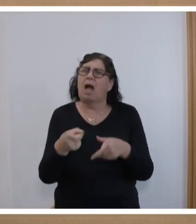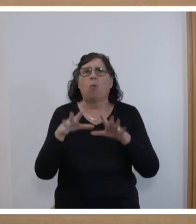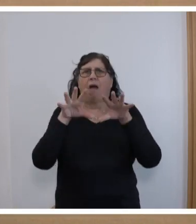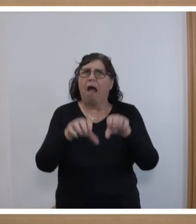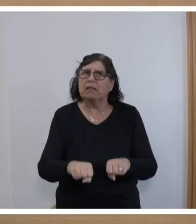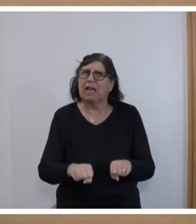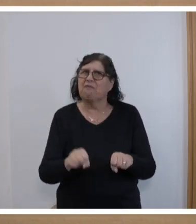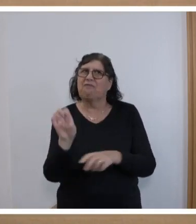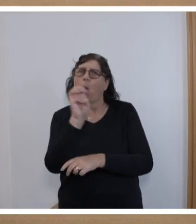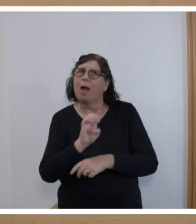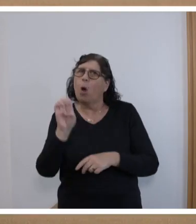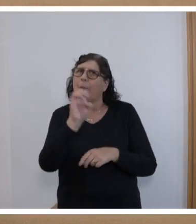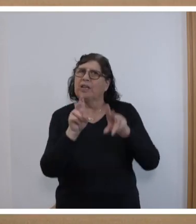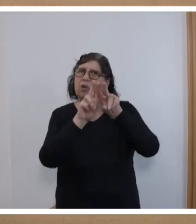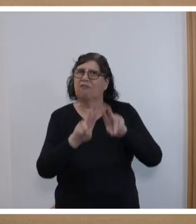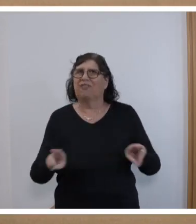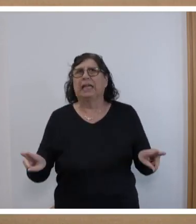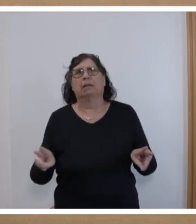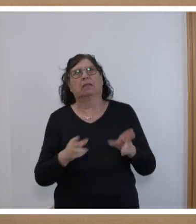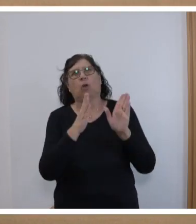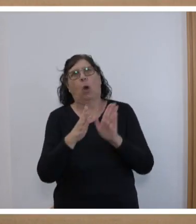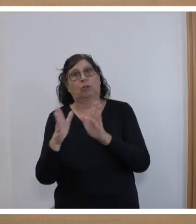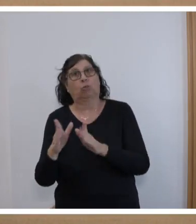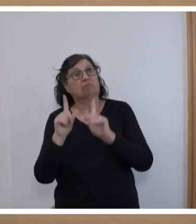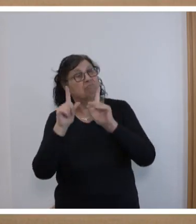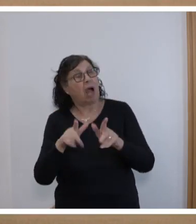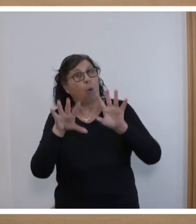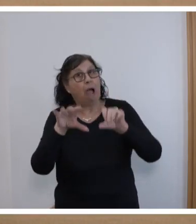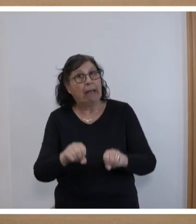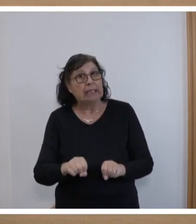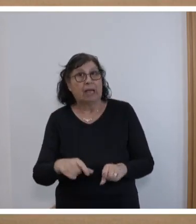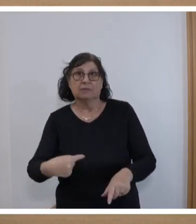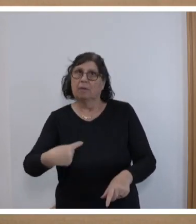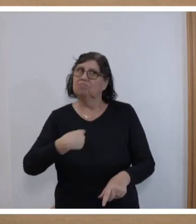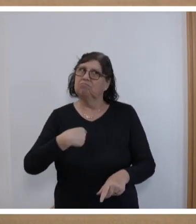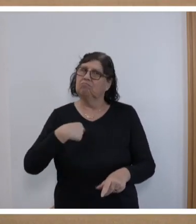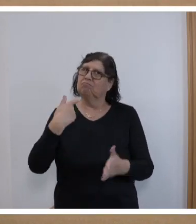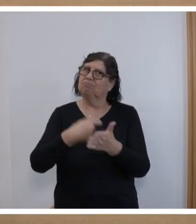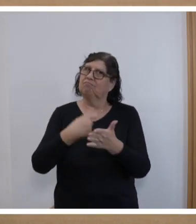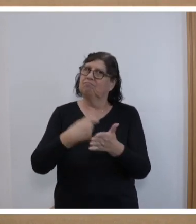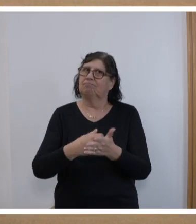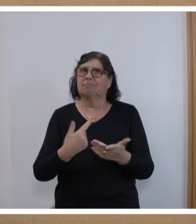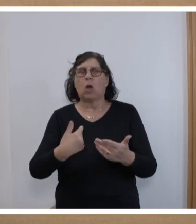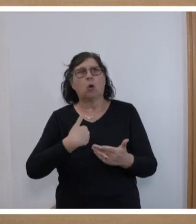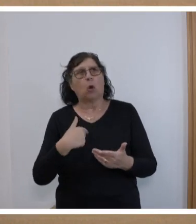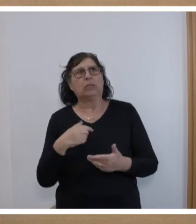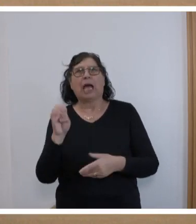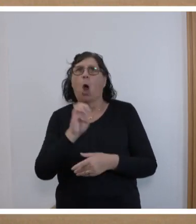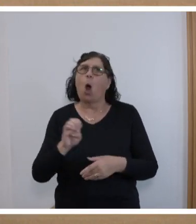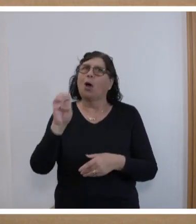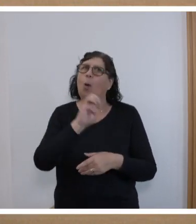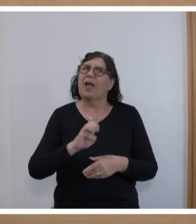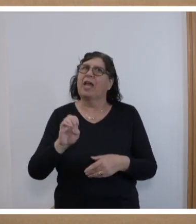auf die europäische Friedensordnung. Er ist auch ein Angriff auf unsere Werte, auf unseren European Way